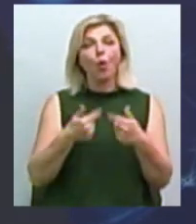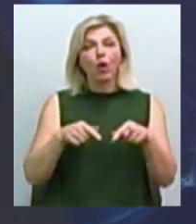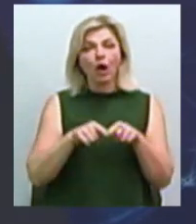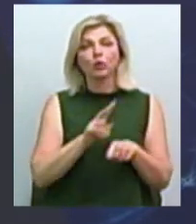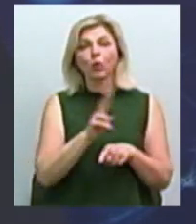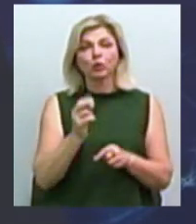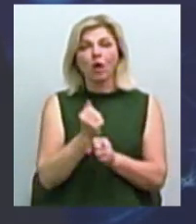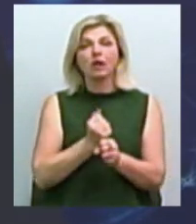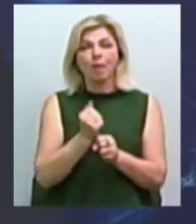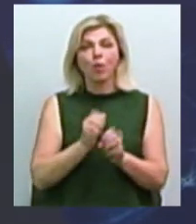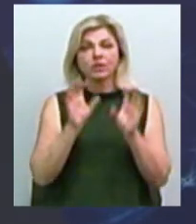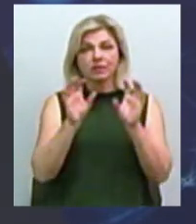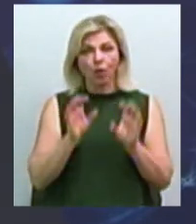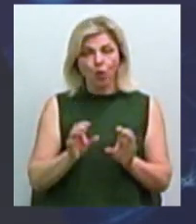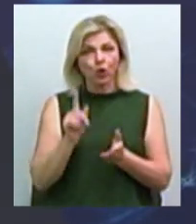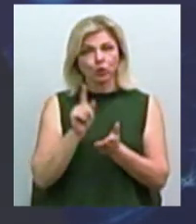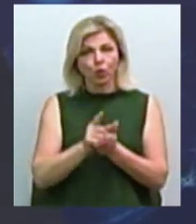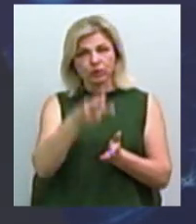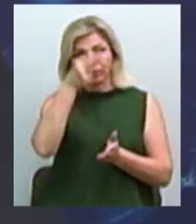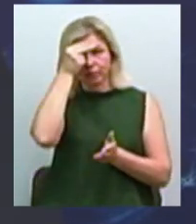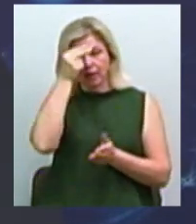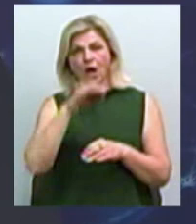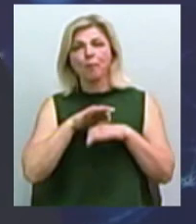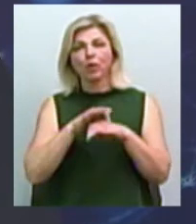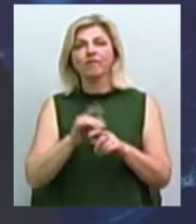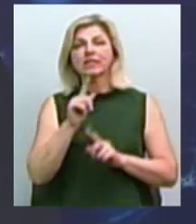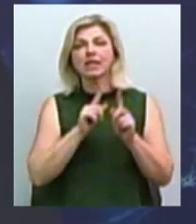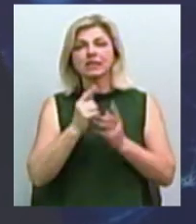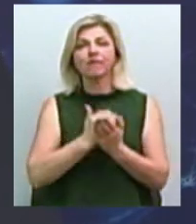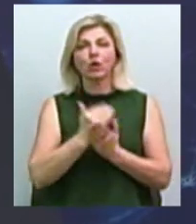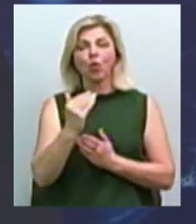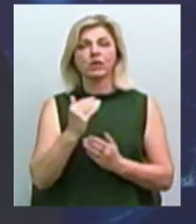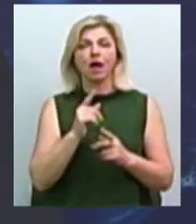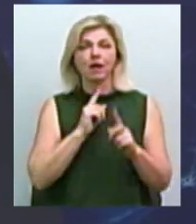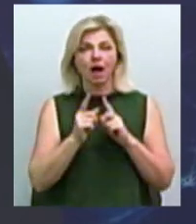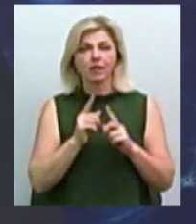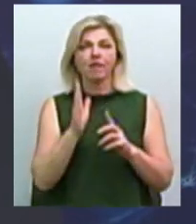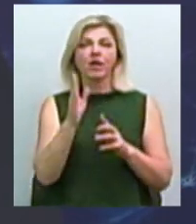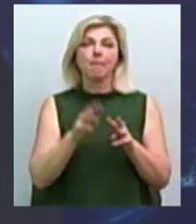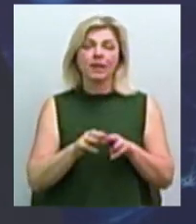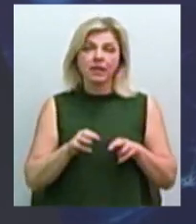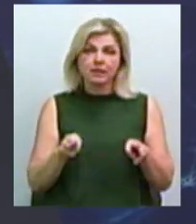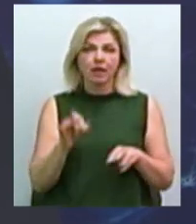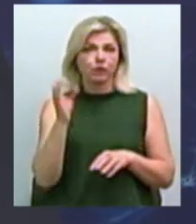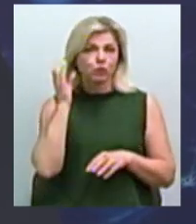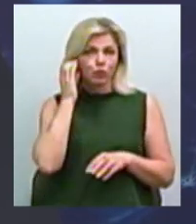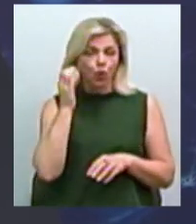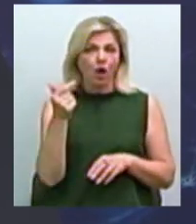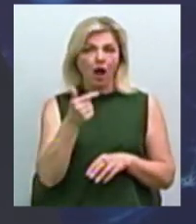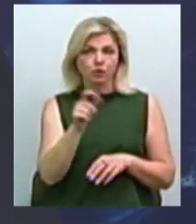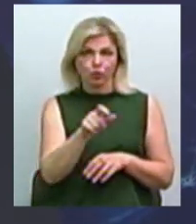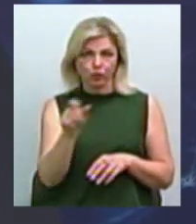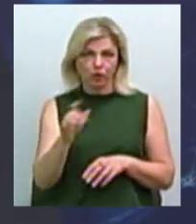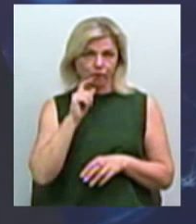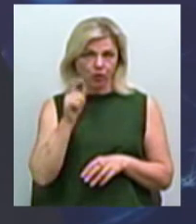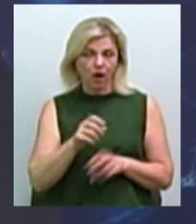законопроєкт, має врахувати наші пропозиції, проводити засідання Верховної Ради, проводити засідання в Міністерстві і слухати громадян України про